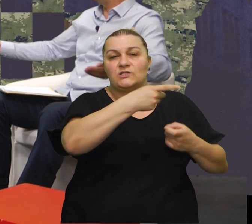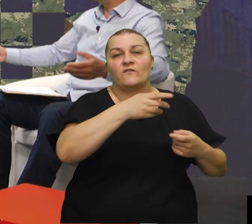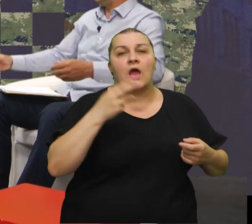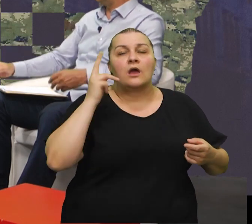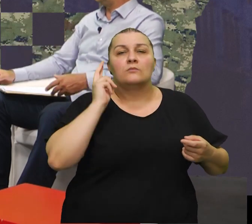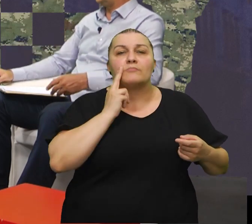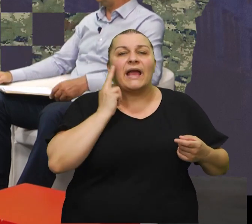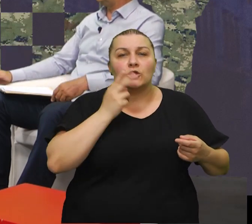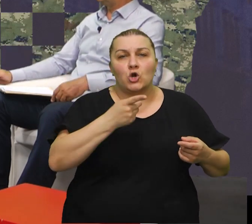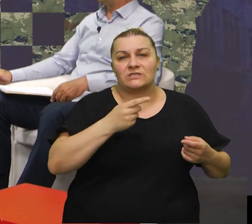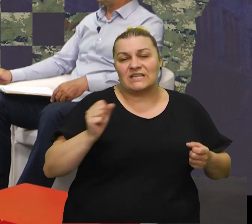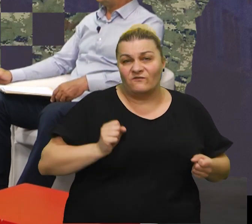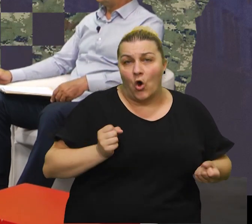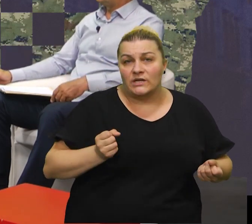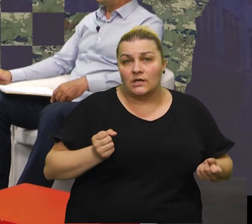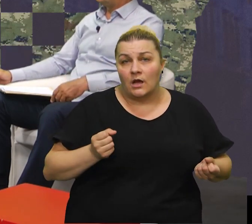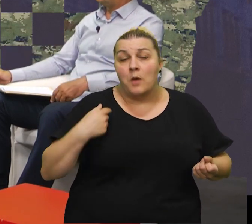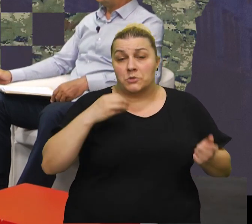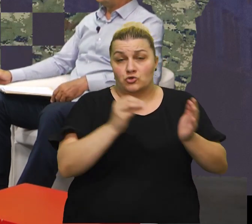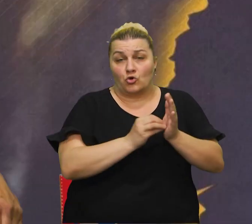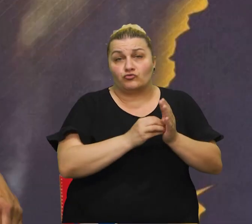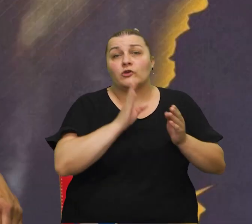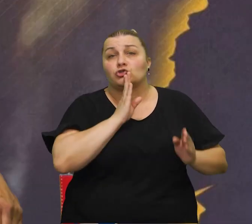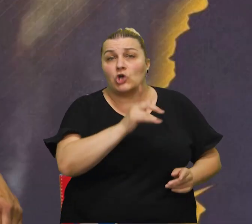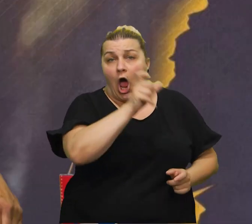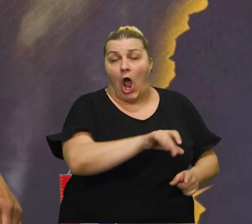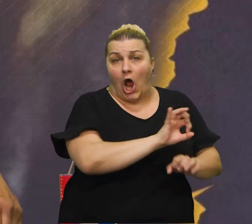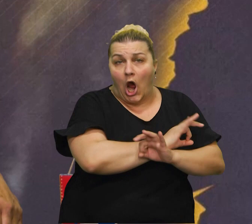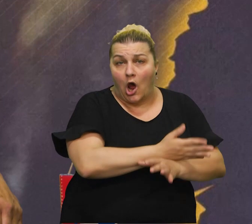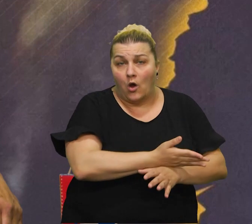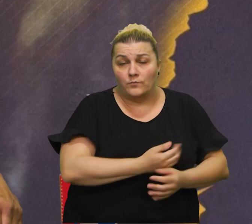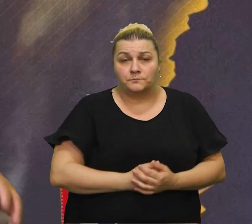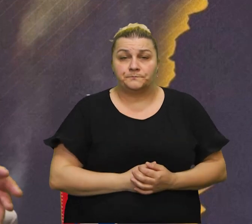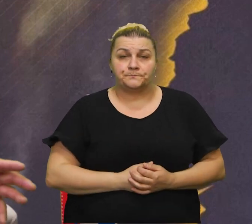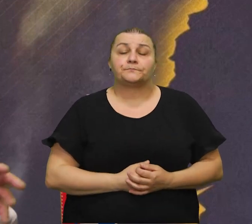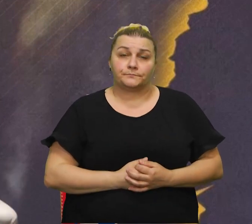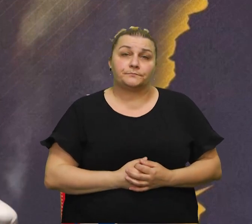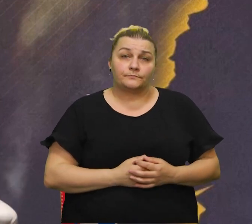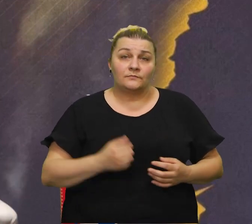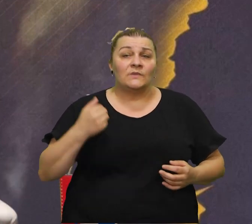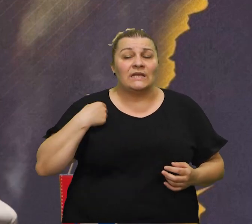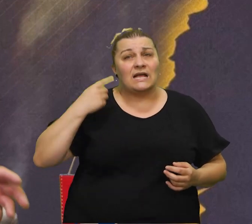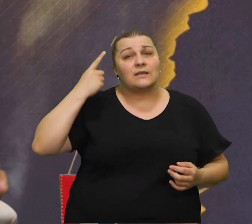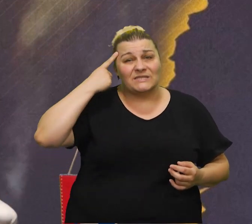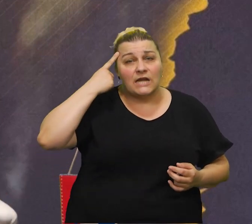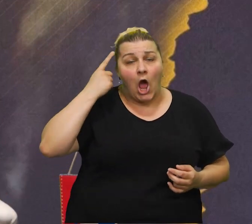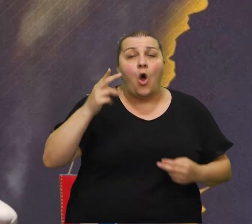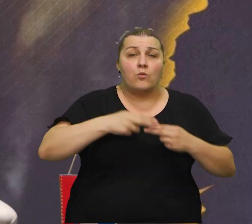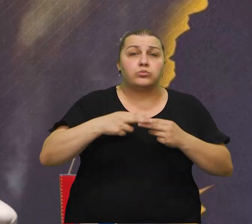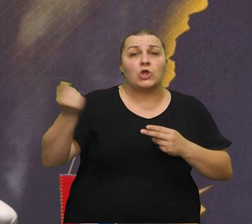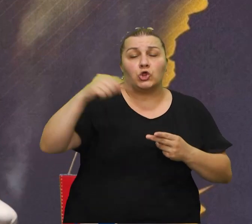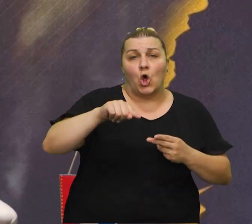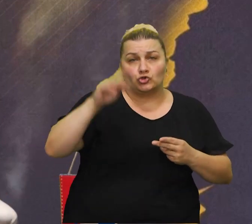kojega dan danas jasno mi želimo. Ja sam sve mogao očekivati, onda ovo današnje lude vrime, ali da će me neko dojiti na